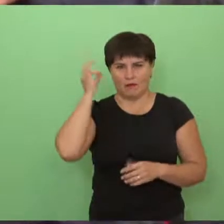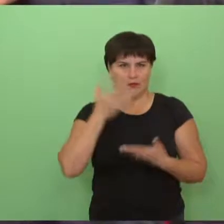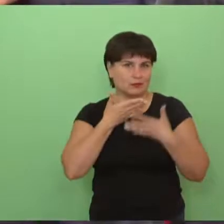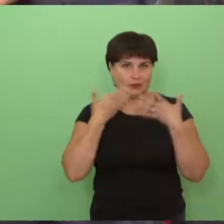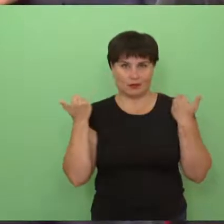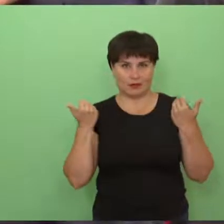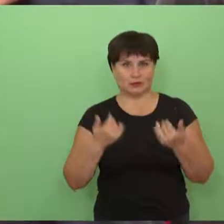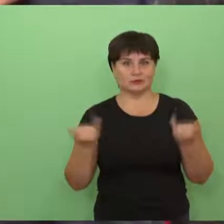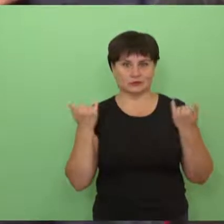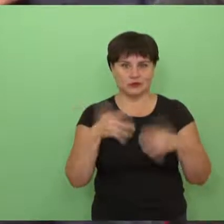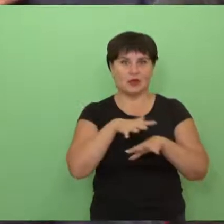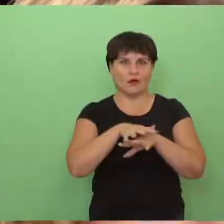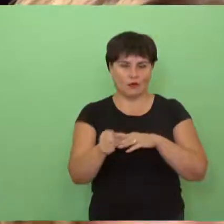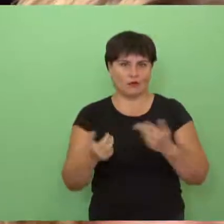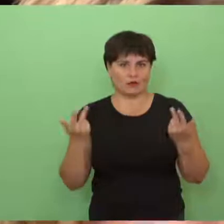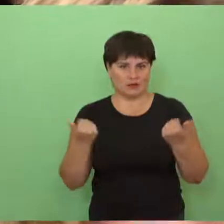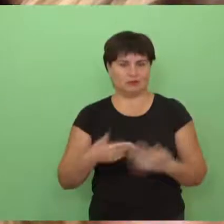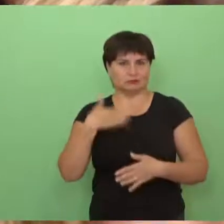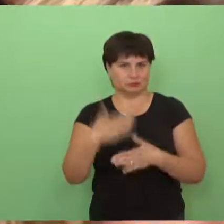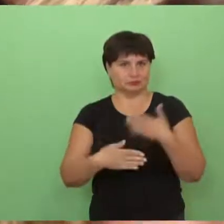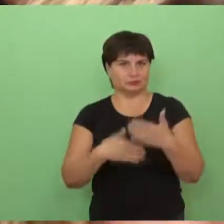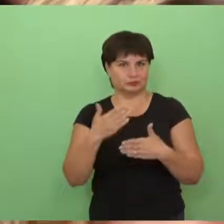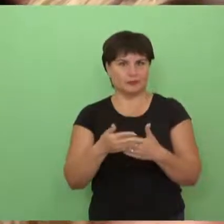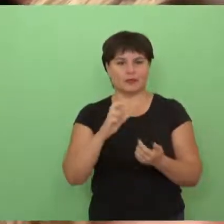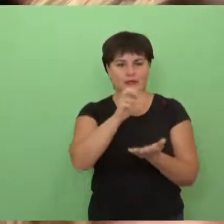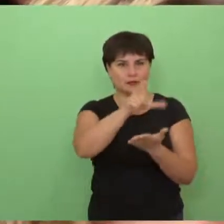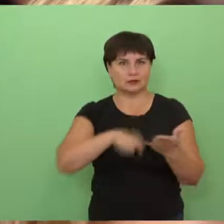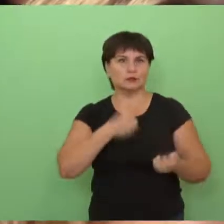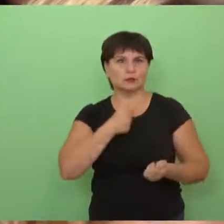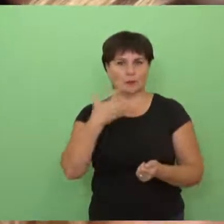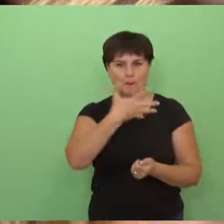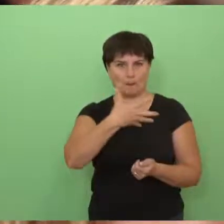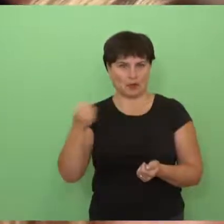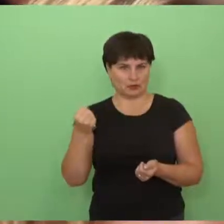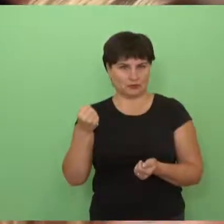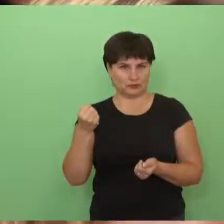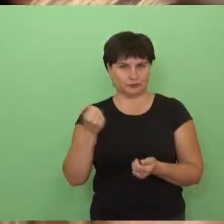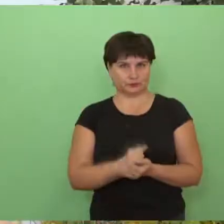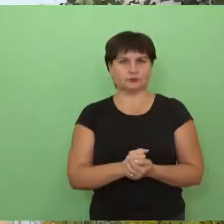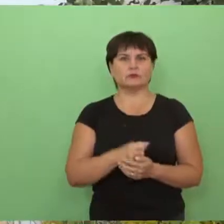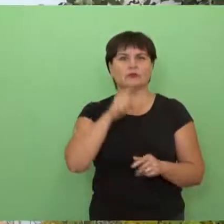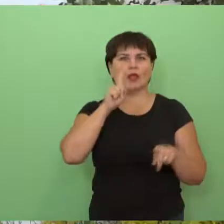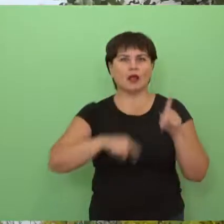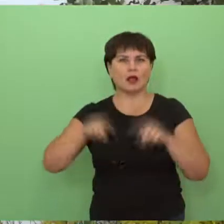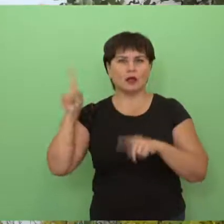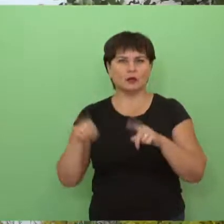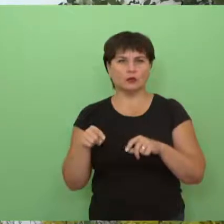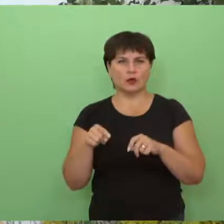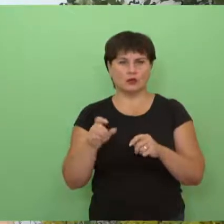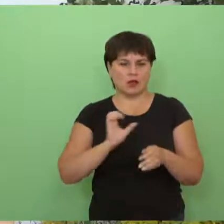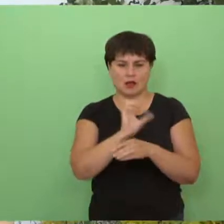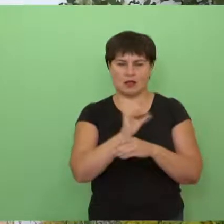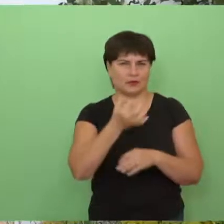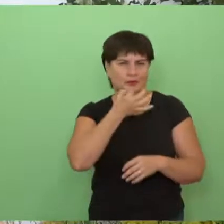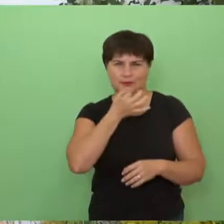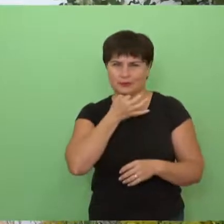jau įgyvendinta ir taip yra. Receptūrų mes turim apie 500. Apie 500 buvo kaip kurios nepaleistos į pasaulį,